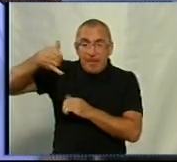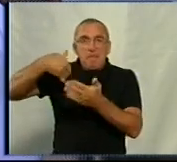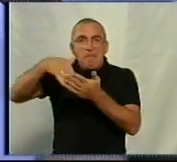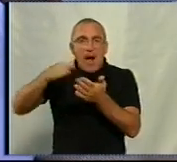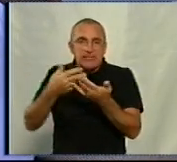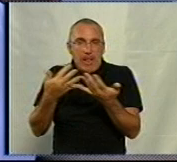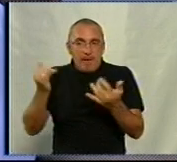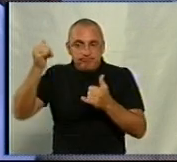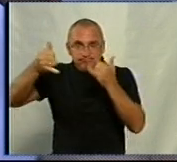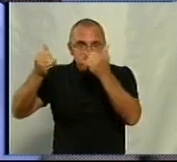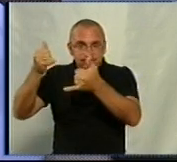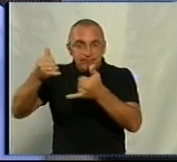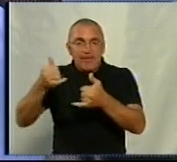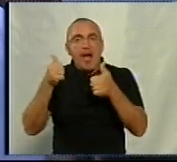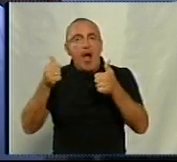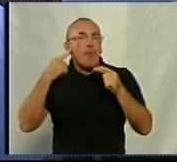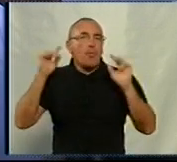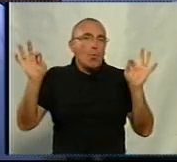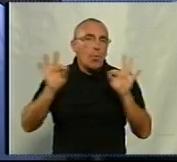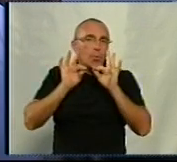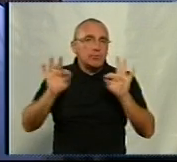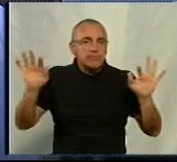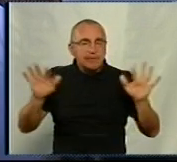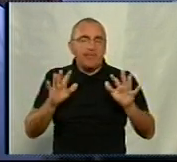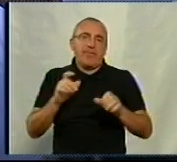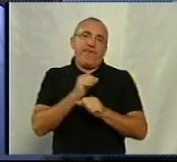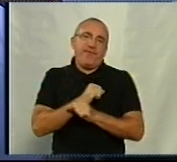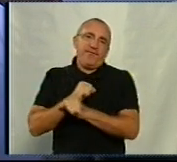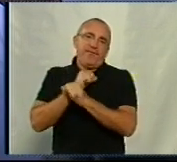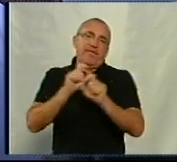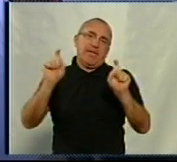під гарну музику, відпочили.